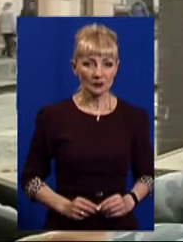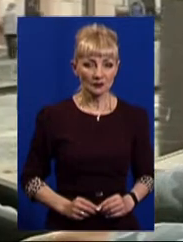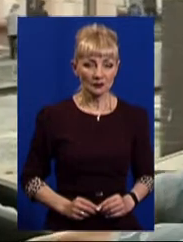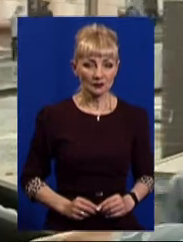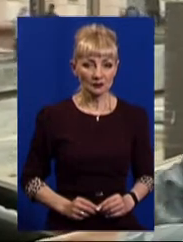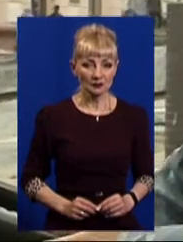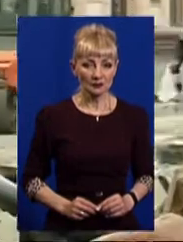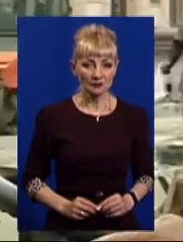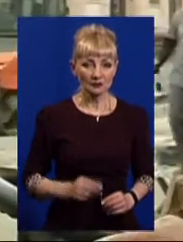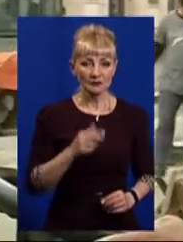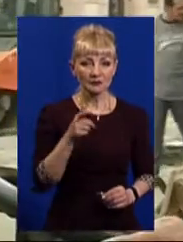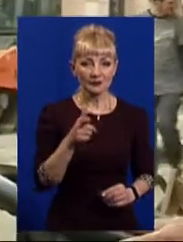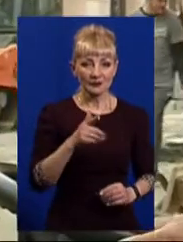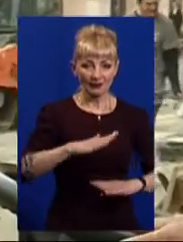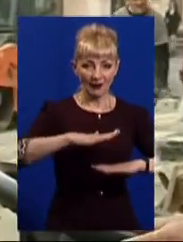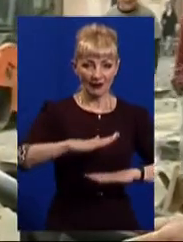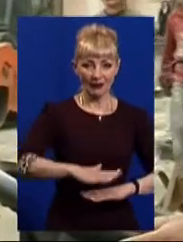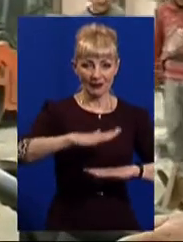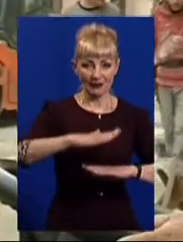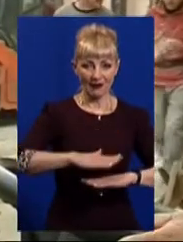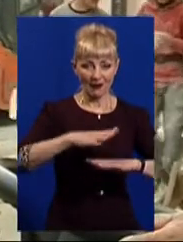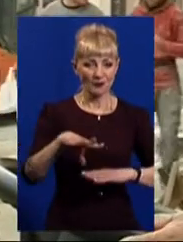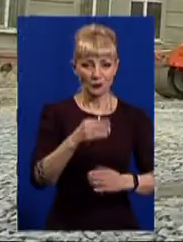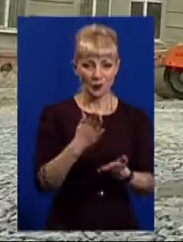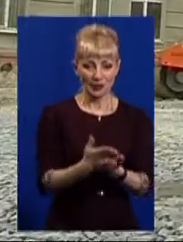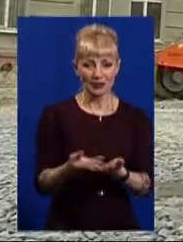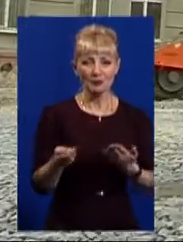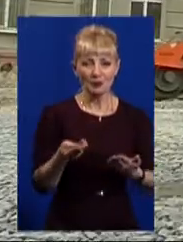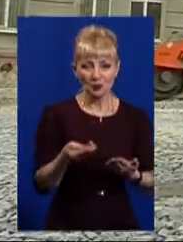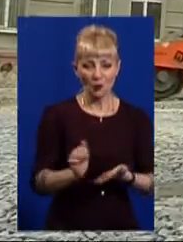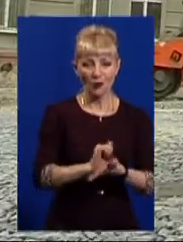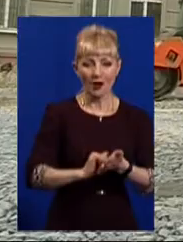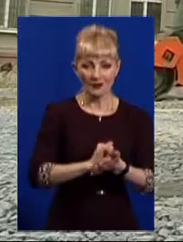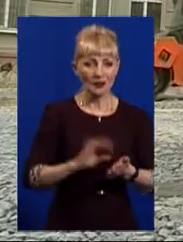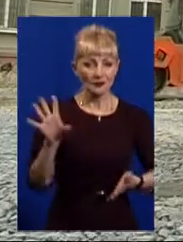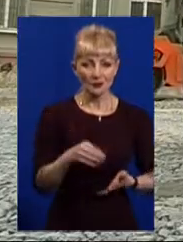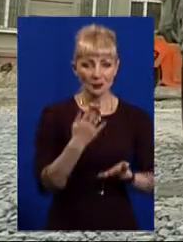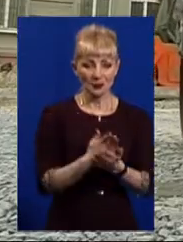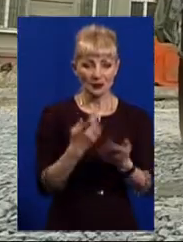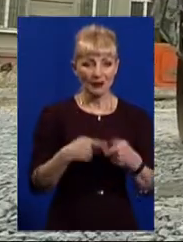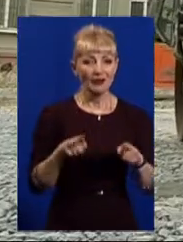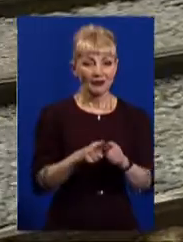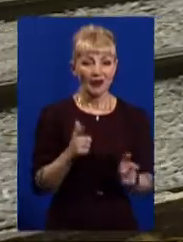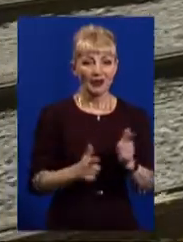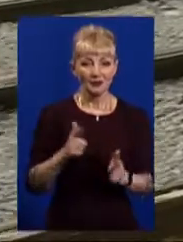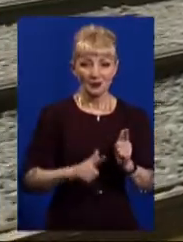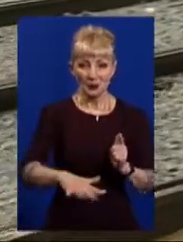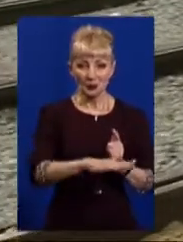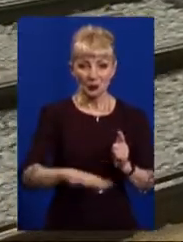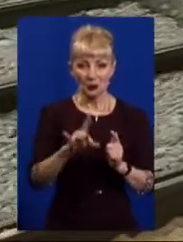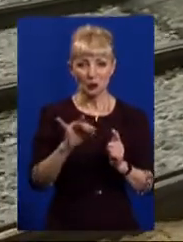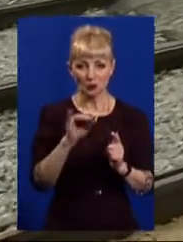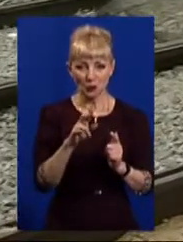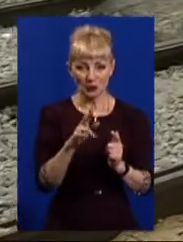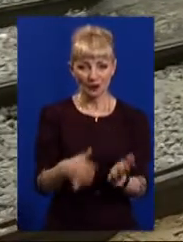Гідравліка, все, що є, пісок, асфальт, все. І ось так готували майданчик, щоб покласти рейки.